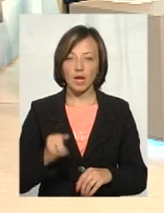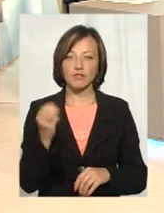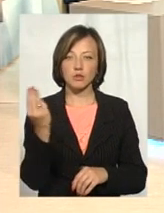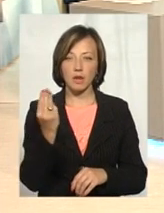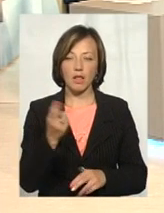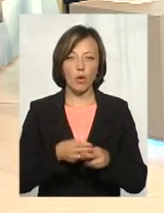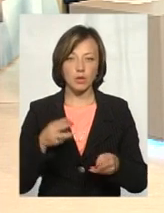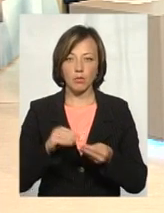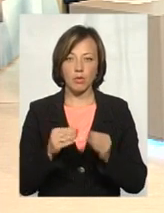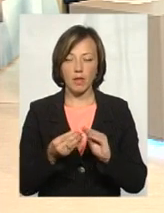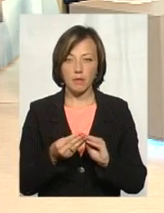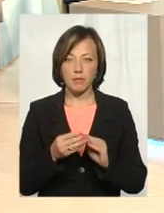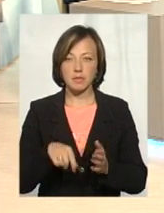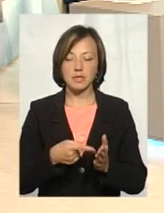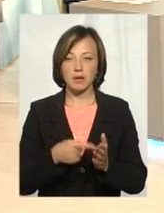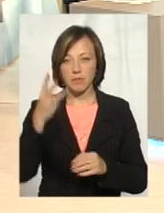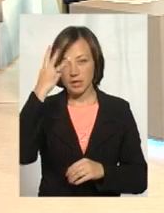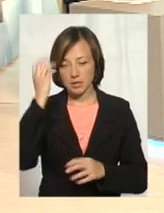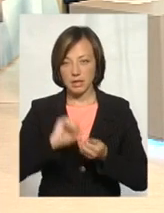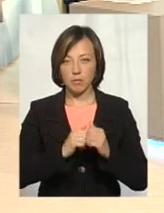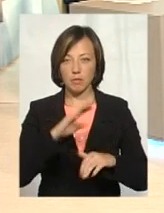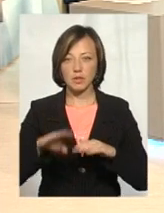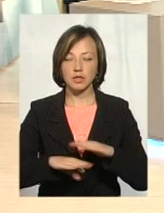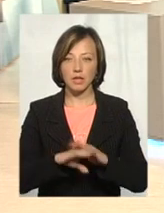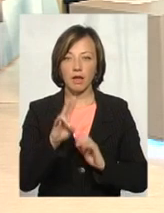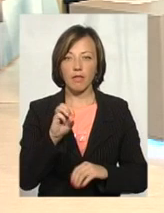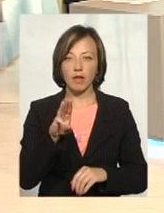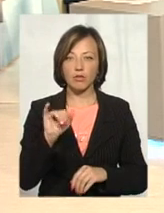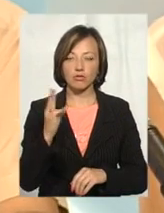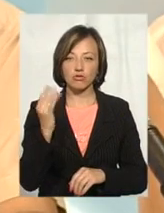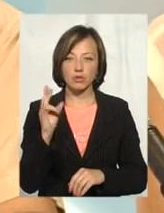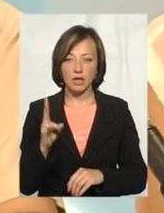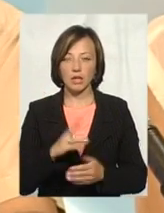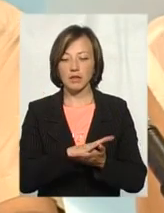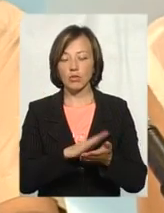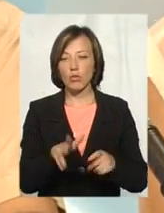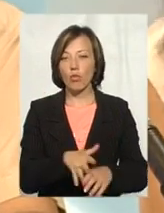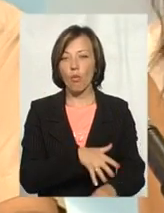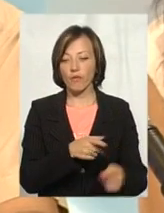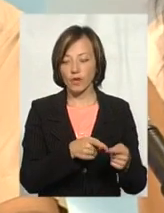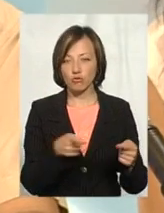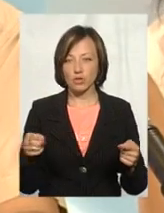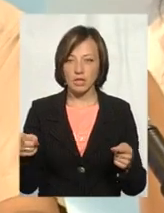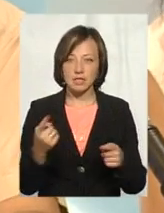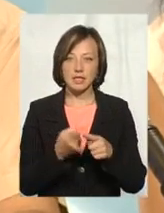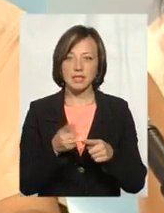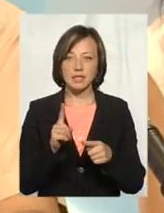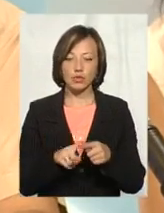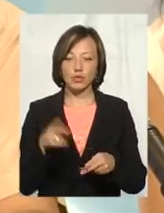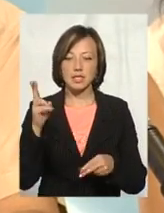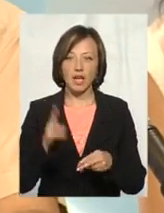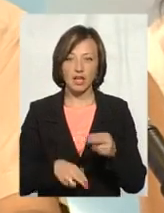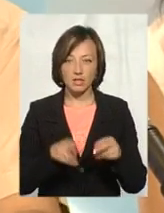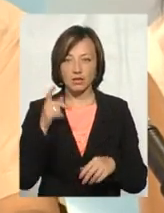стоїть у таких містах, як Хмельницький, Кам'янець-Подільський та Нетішин. Оскільки тривали часті полігони, вичерпали свої проєктні